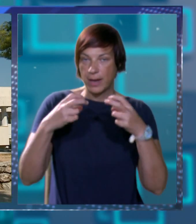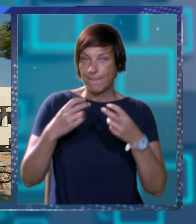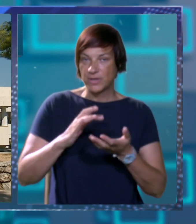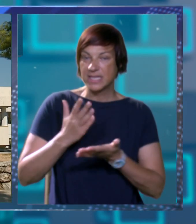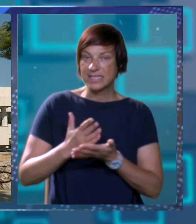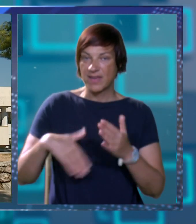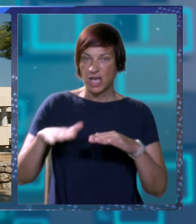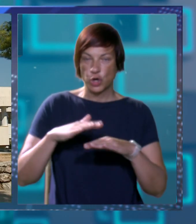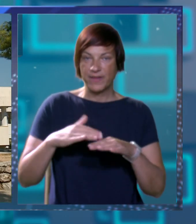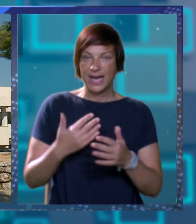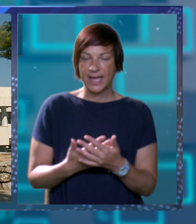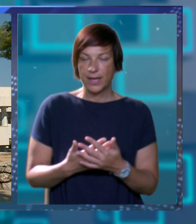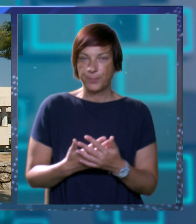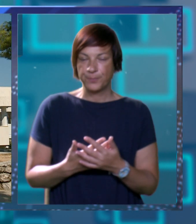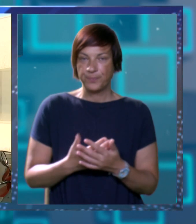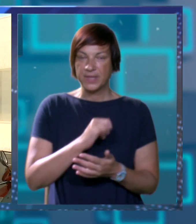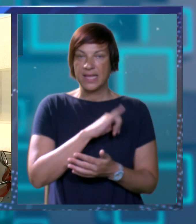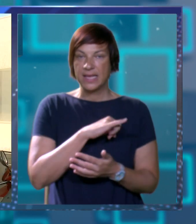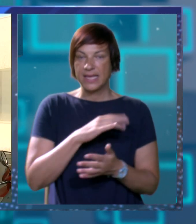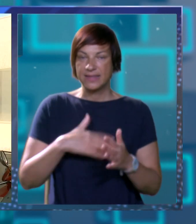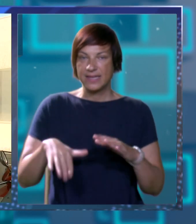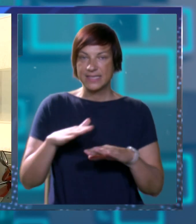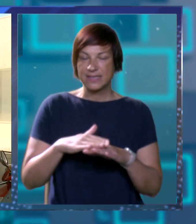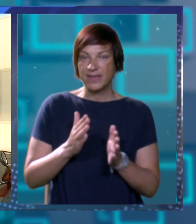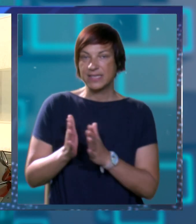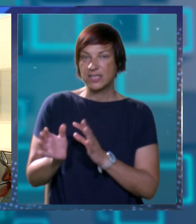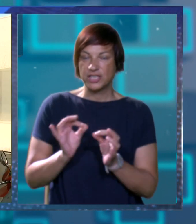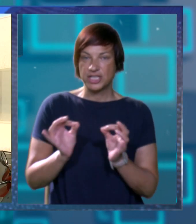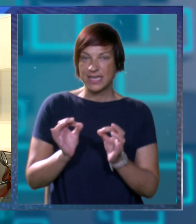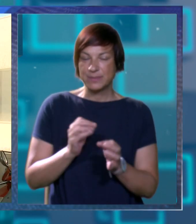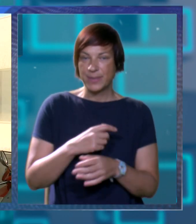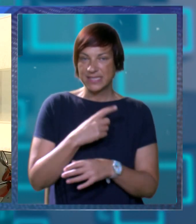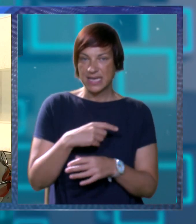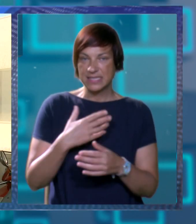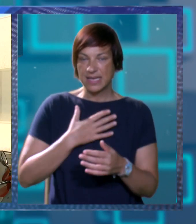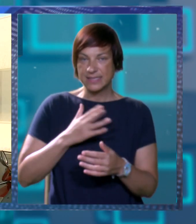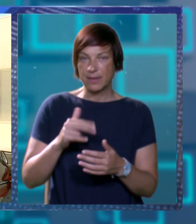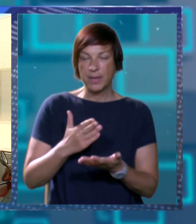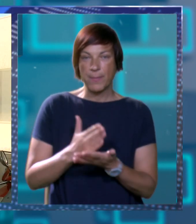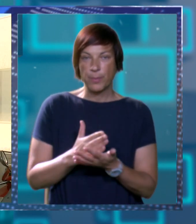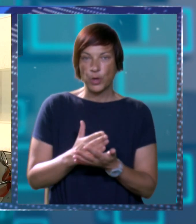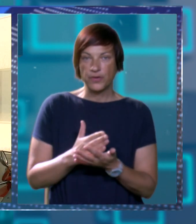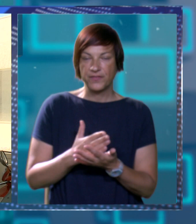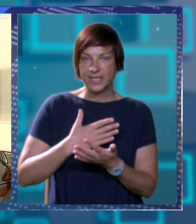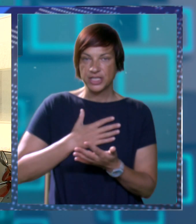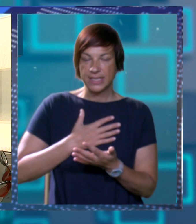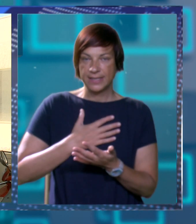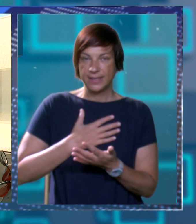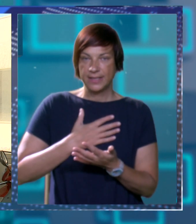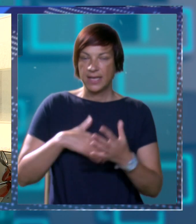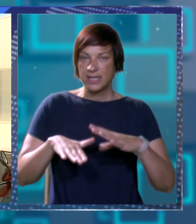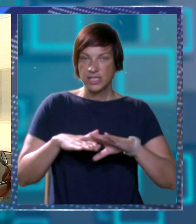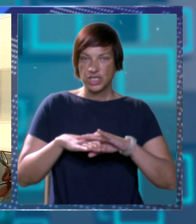no potražnje je svakako velika. Interes je veliki za određene specializacije. Mi imamo već naše